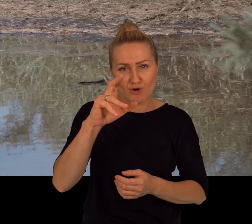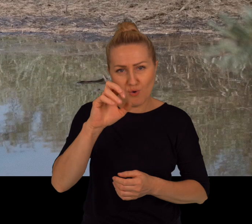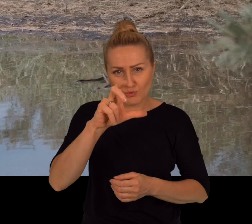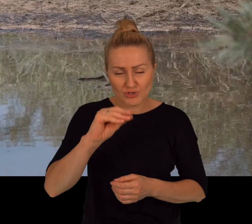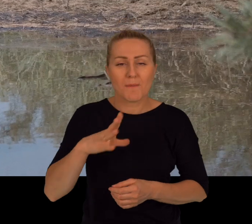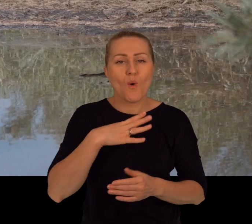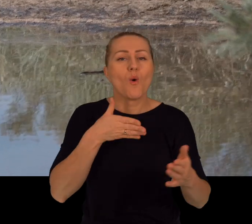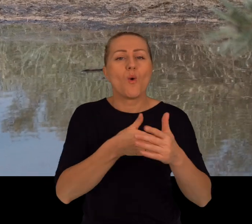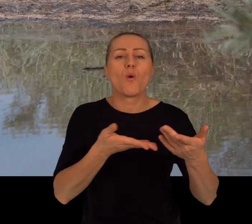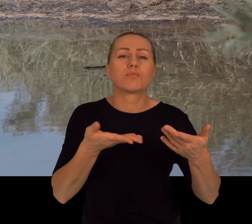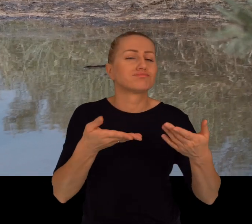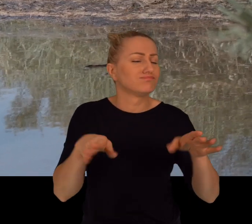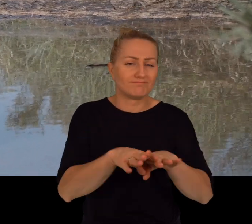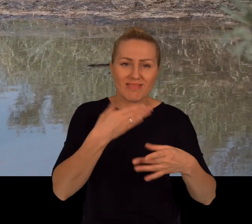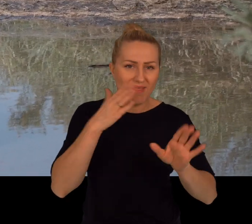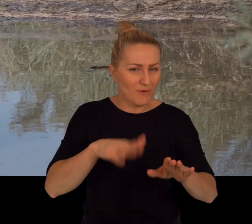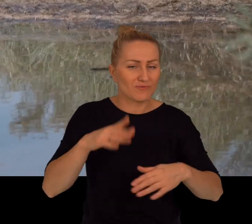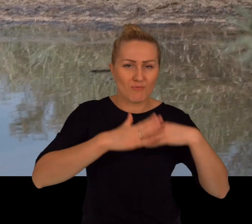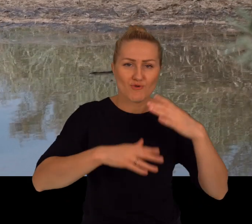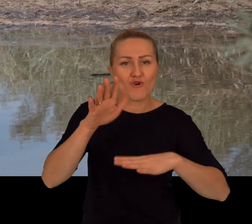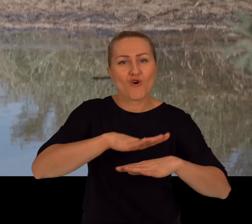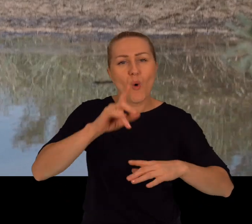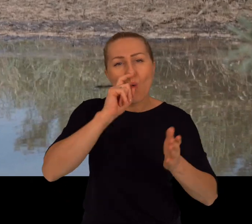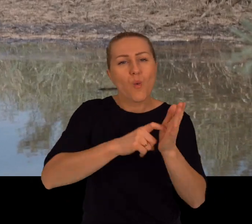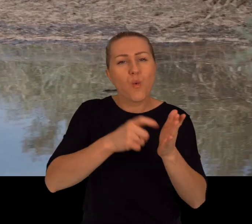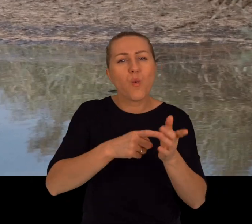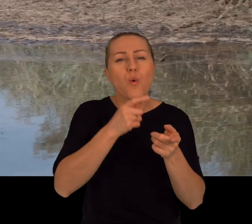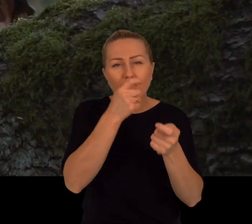zatrzymać fermę kurzą, która miała powstać na tych łąkach.